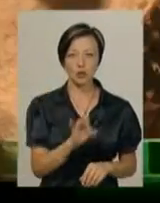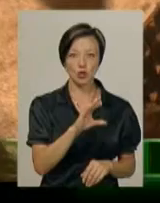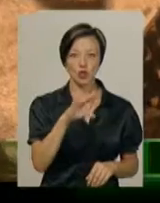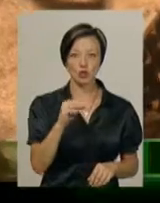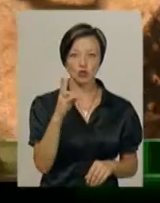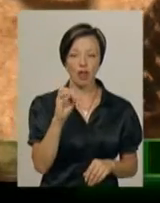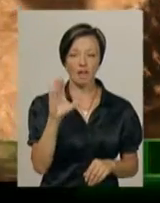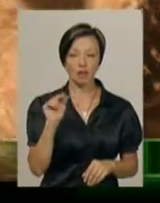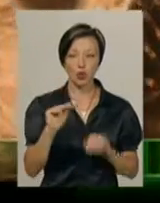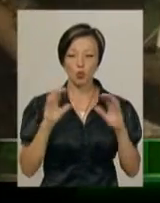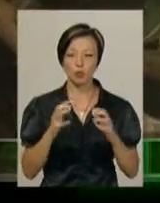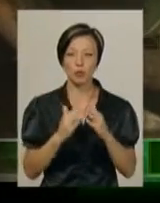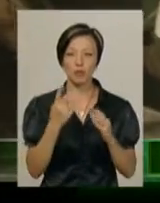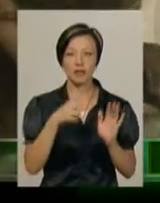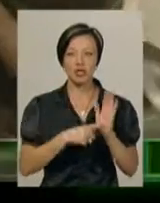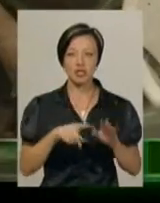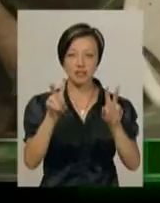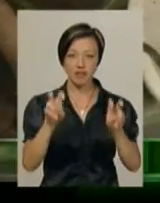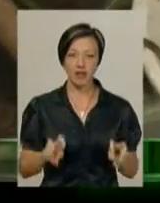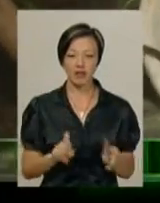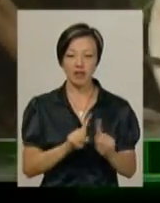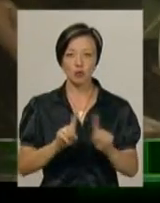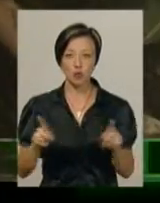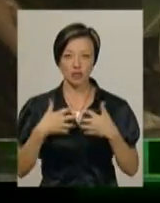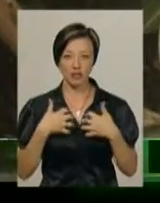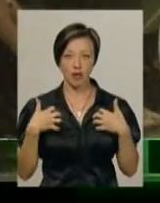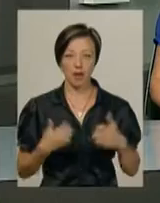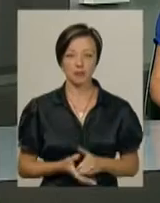Юшкевич утримує вдома 26 видів екзотичних тварин.